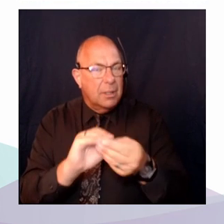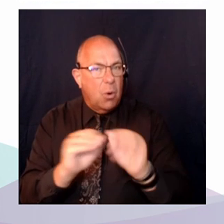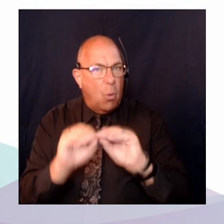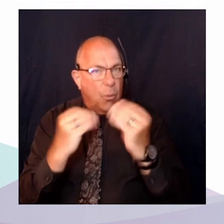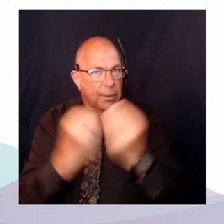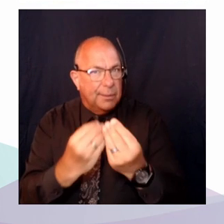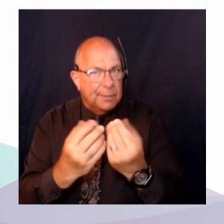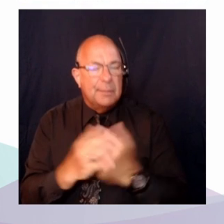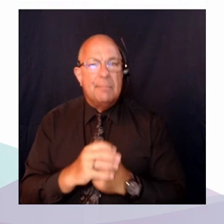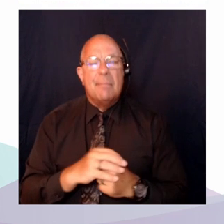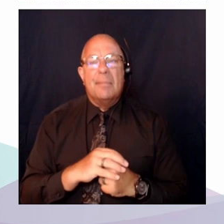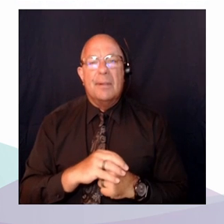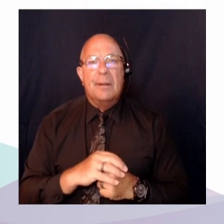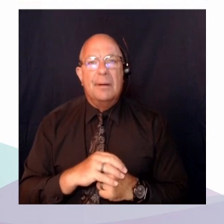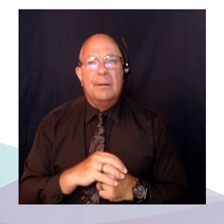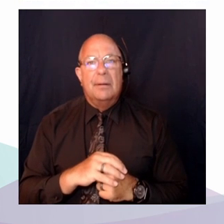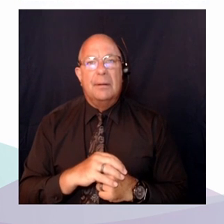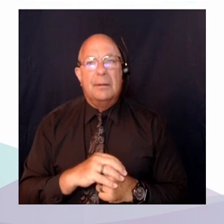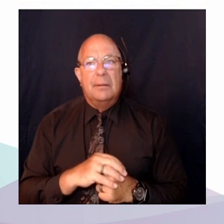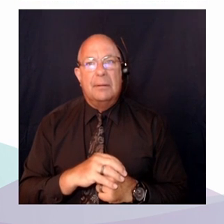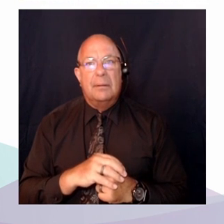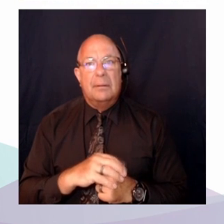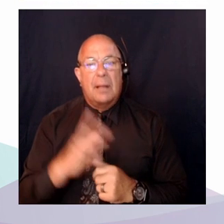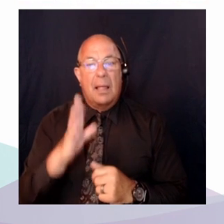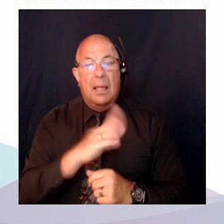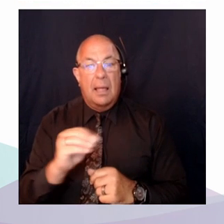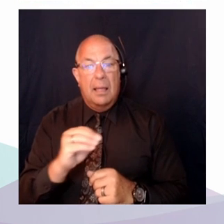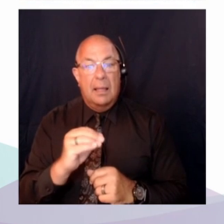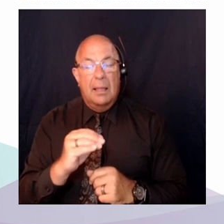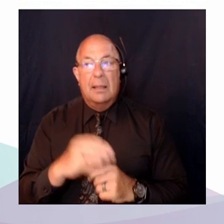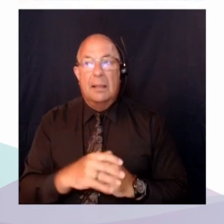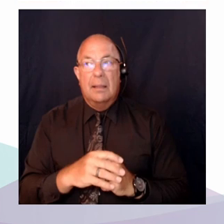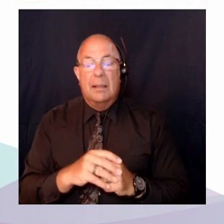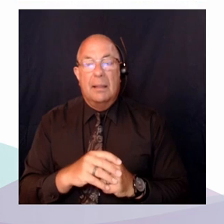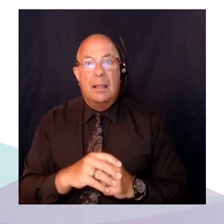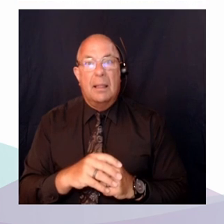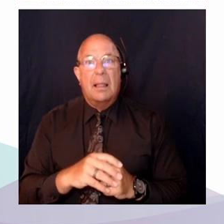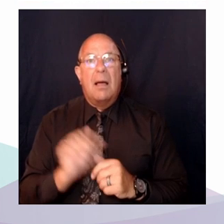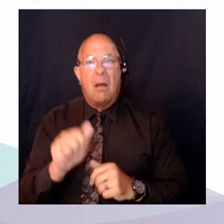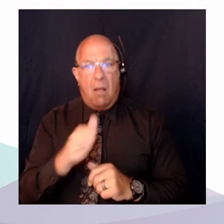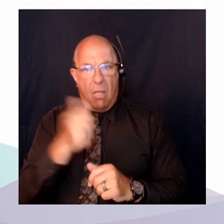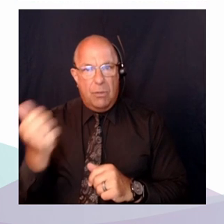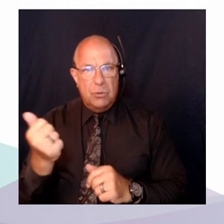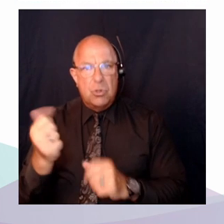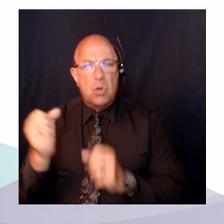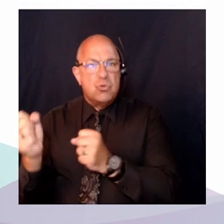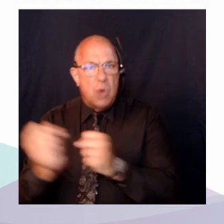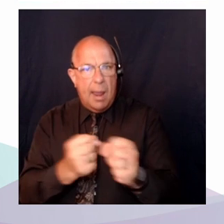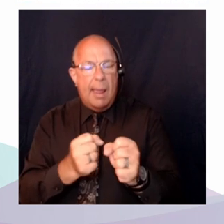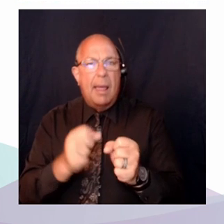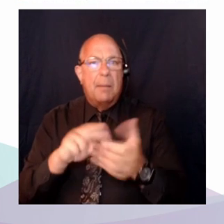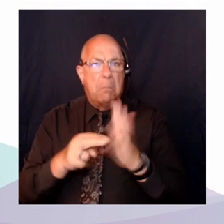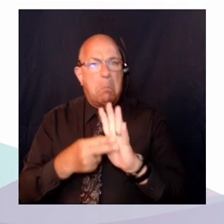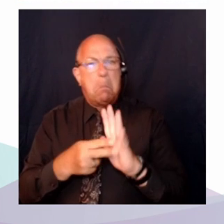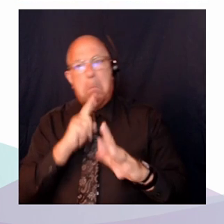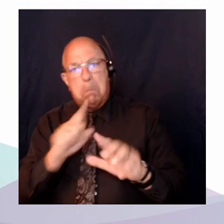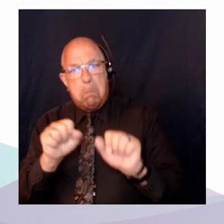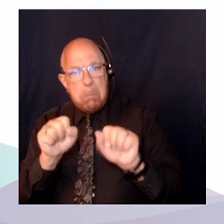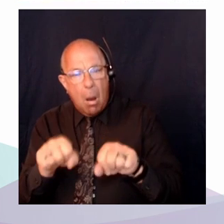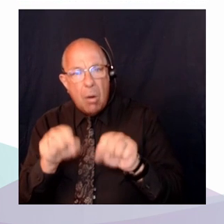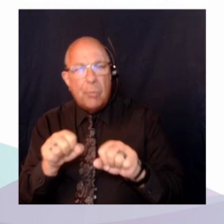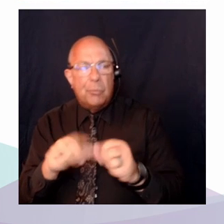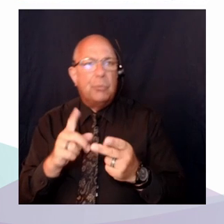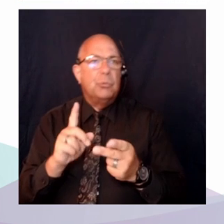un dernier point, à titre de stratégie possible à mobiliser pour donner effet aux droits économiques et sociaux sur le terrain, à